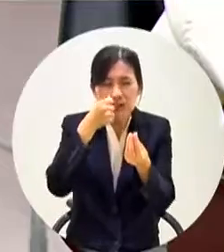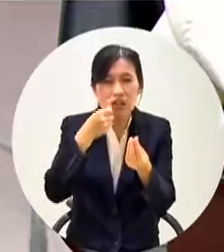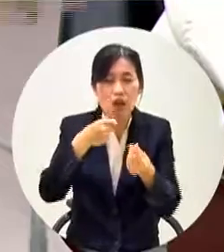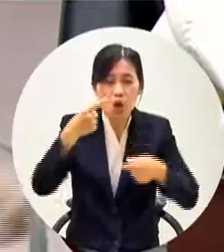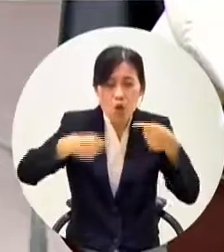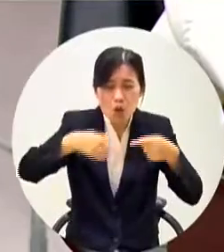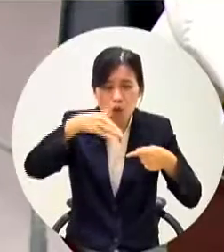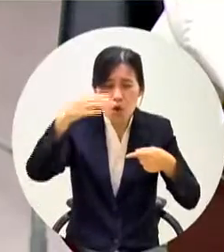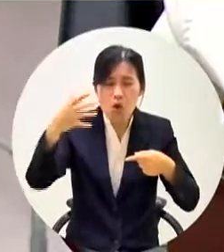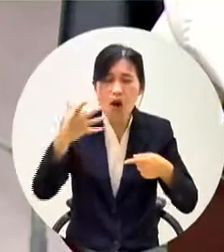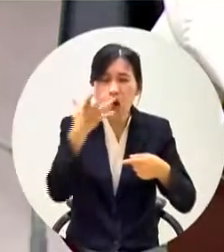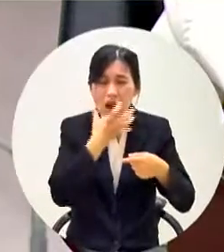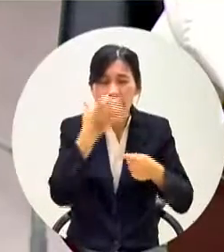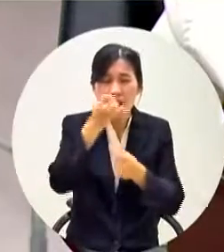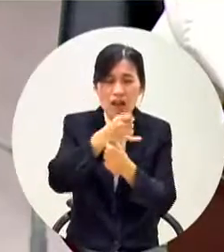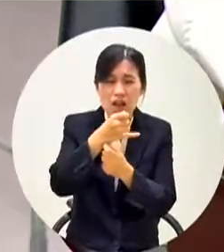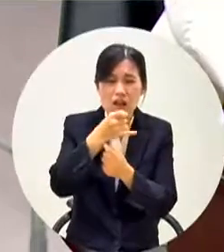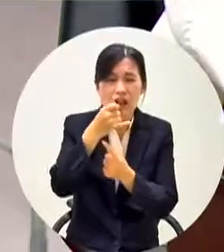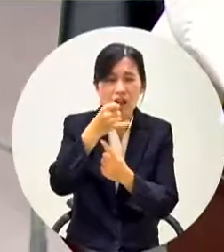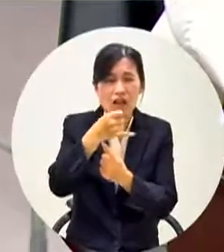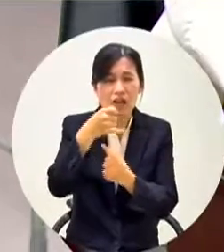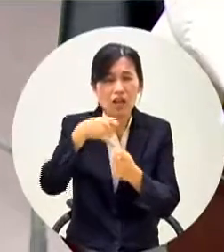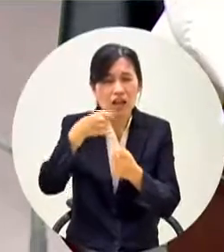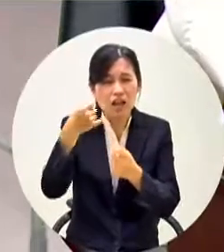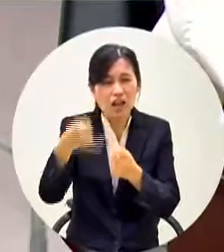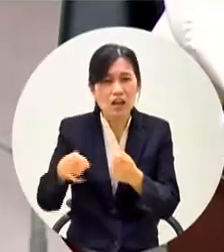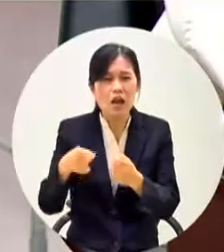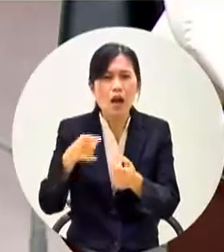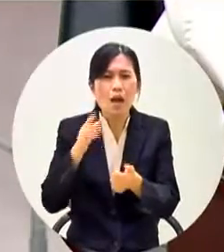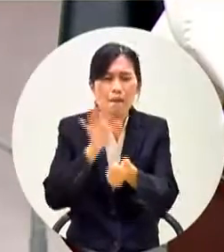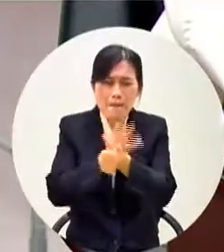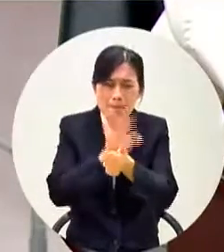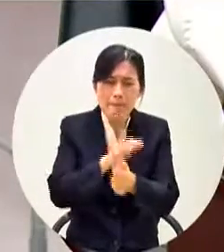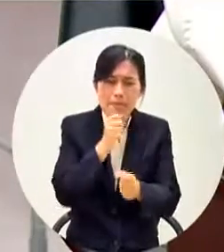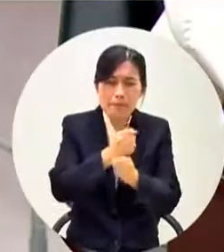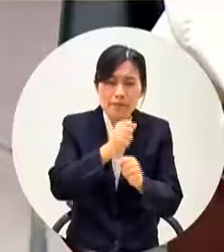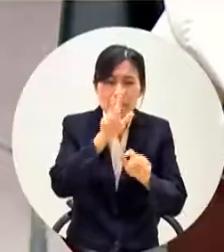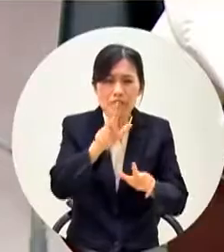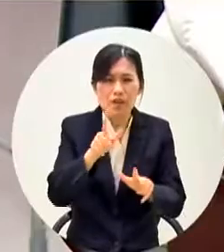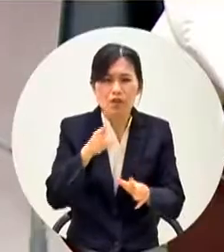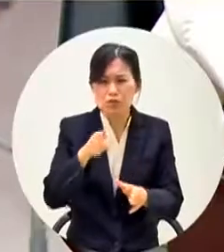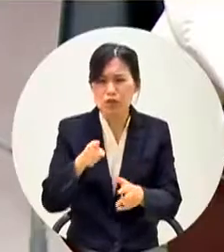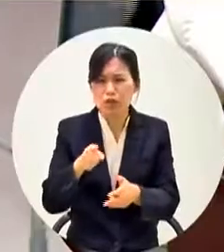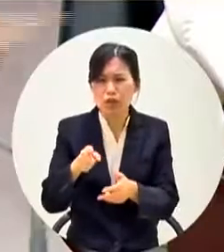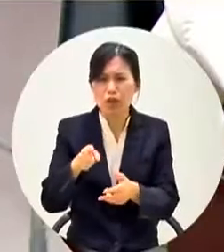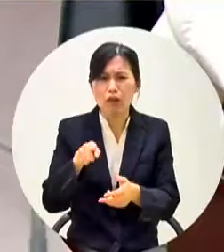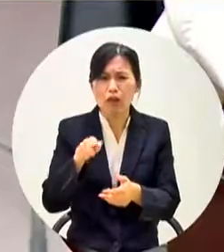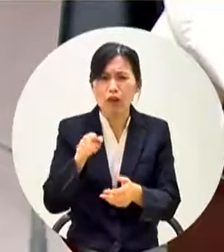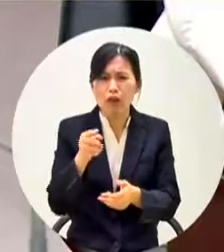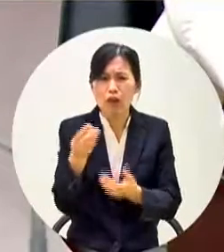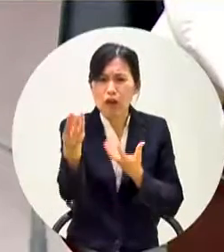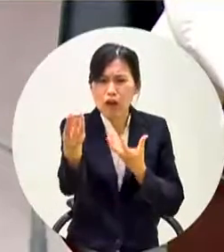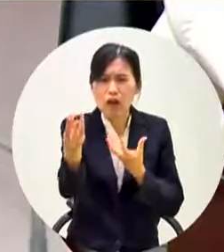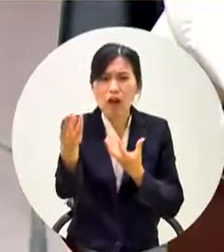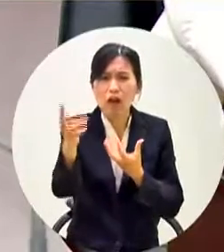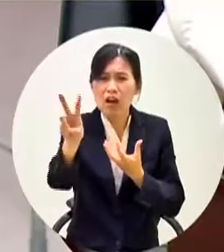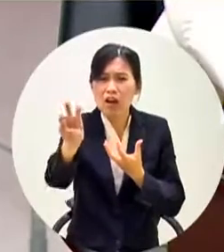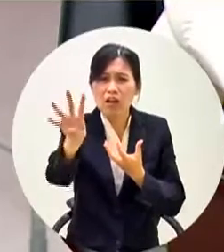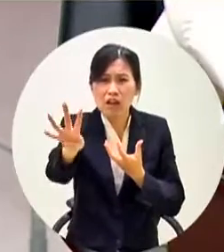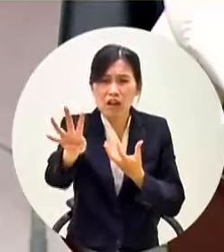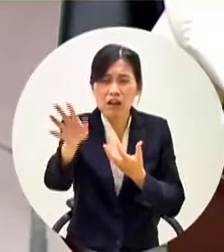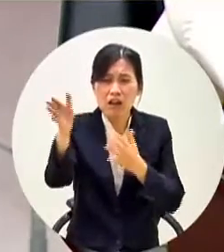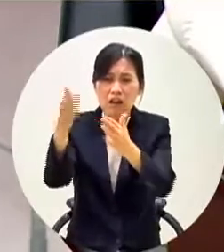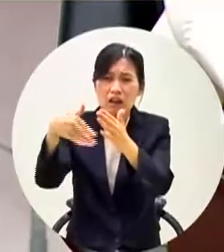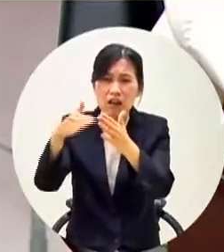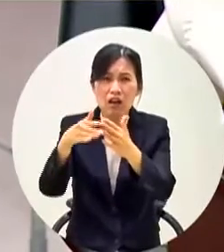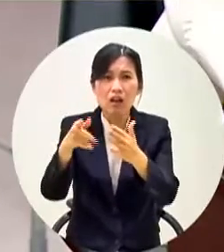其實不全面落實用正式讓他們享受那你就用了這個二十四校那其他的行政區的以完都在